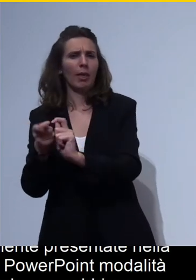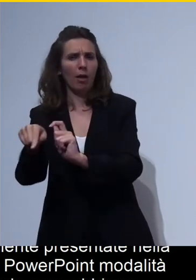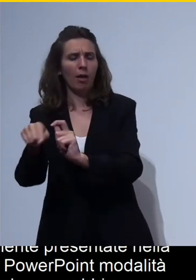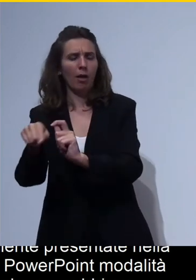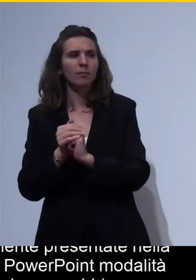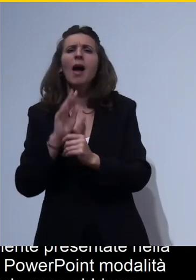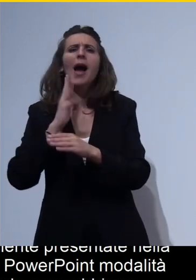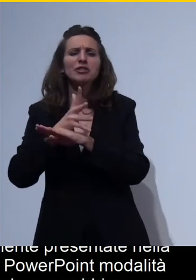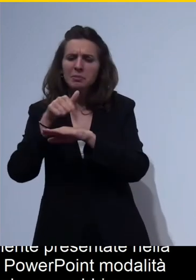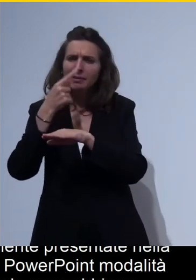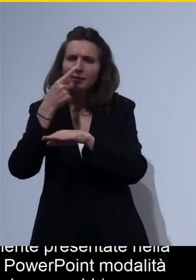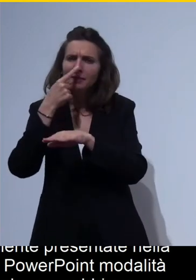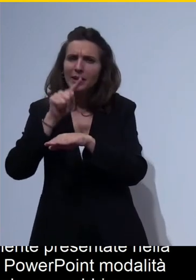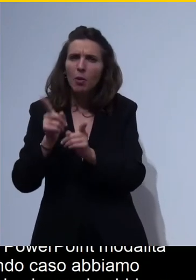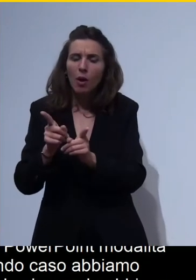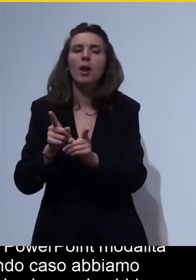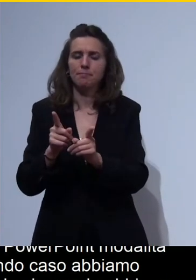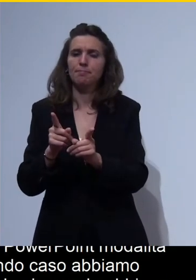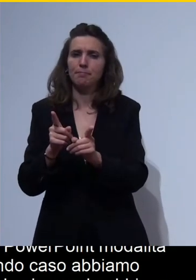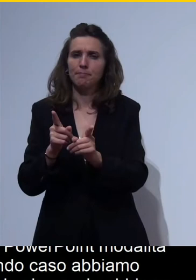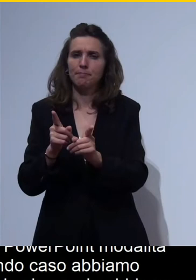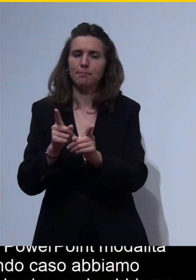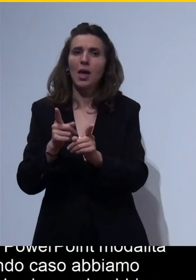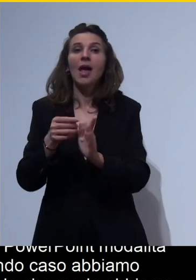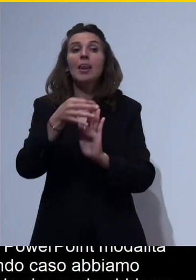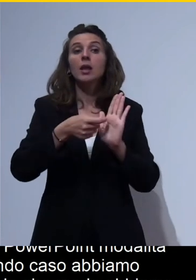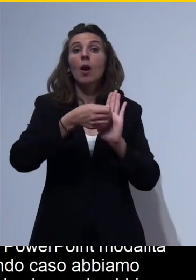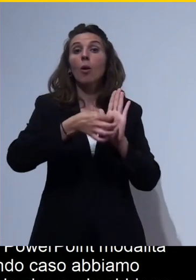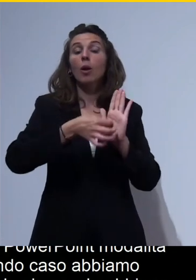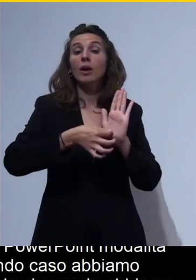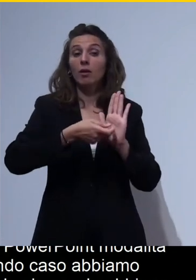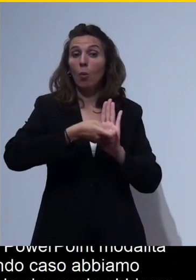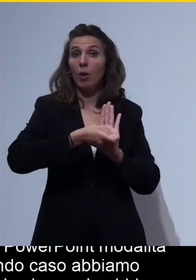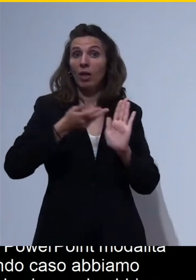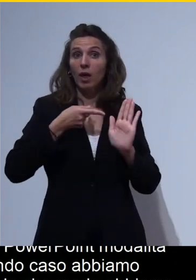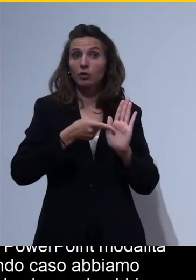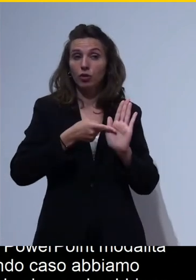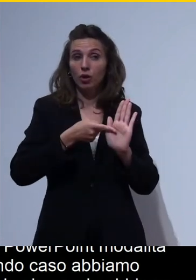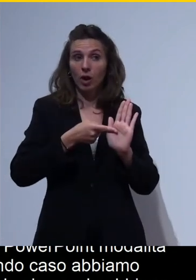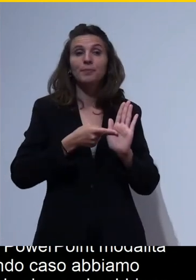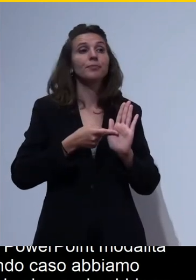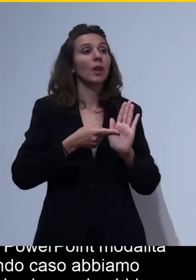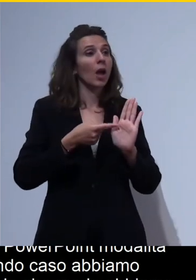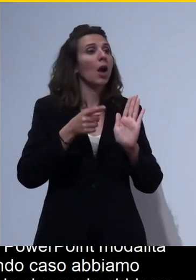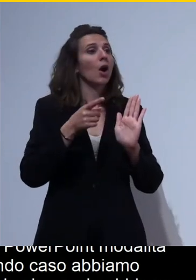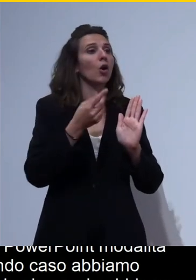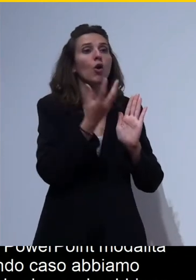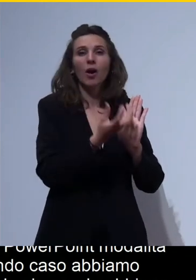'accessibilità? Riferendoci ad alcune linee guida delle Web Content Accessibility Guidelines